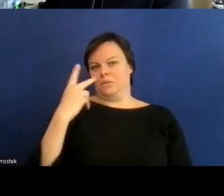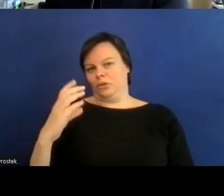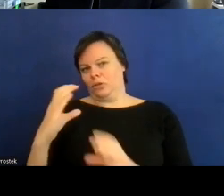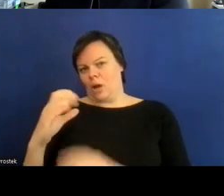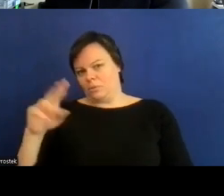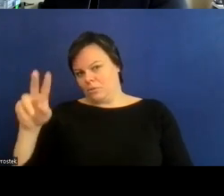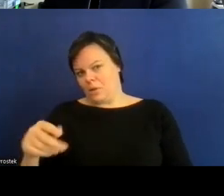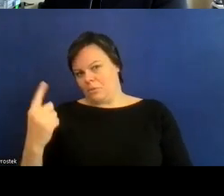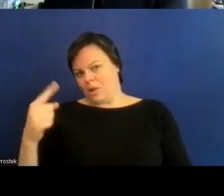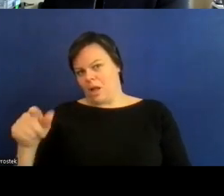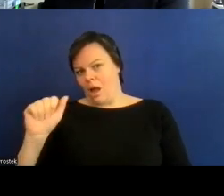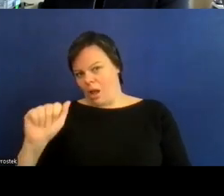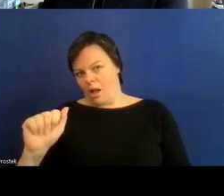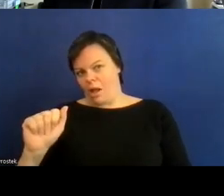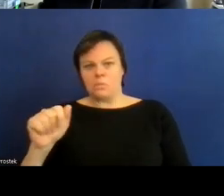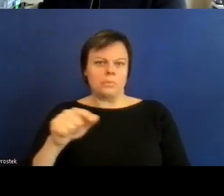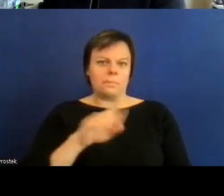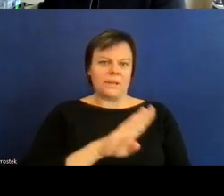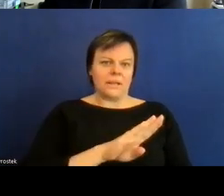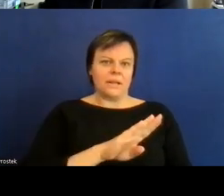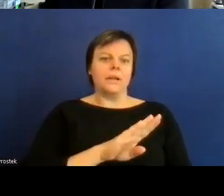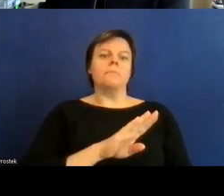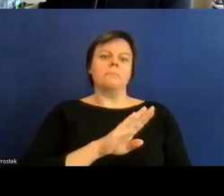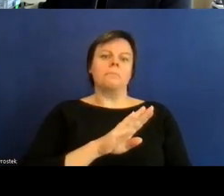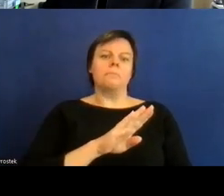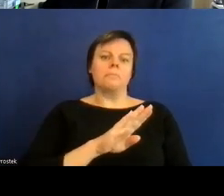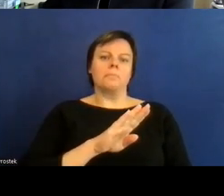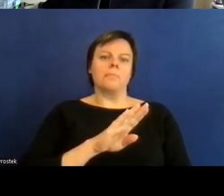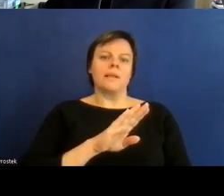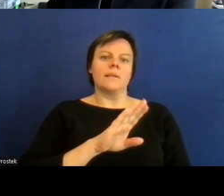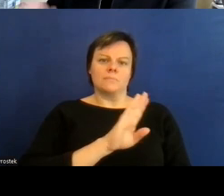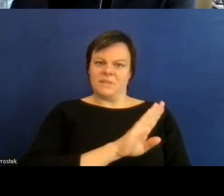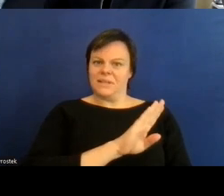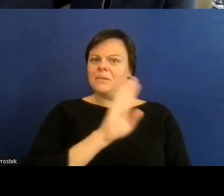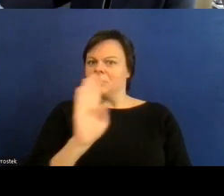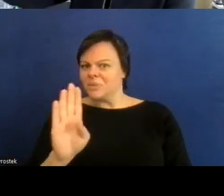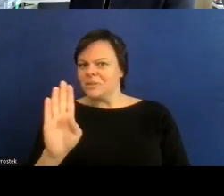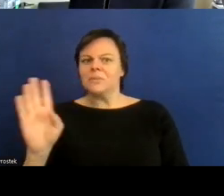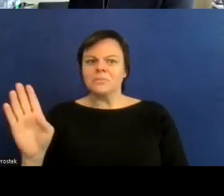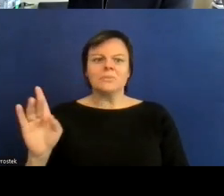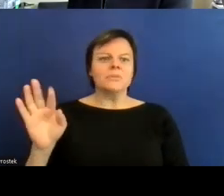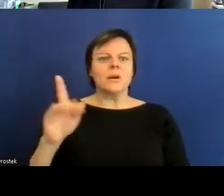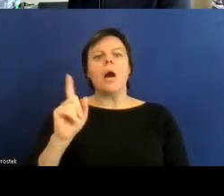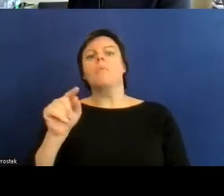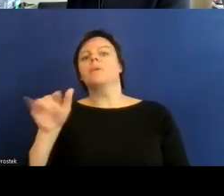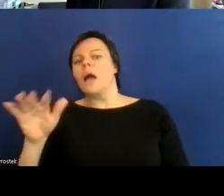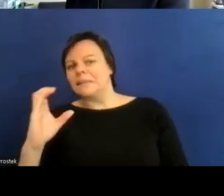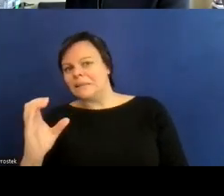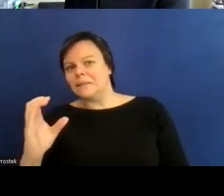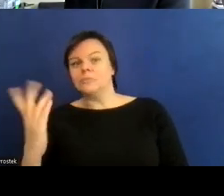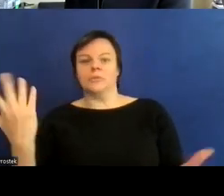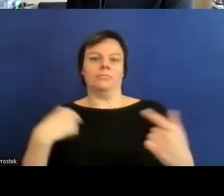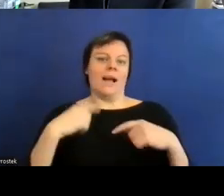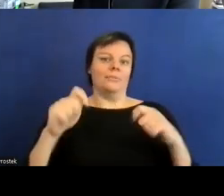b b b zwischendurch auch mal ein c aber ich kann es ja vielleicht gleich mal auf auflösen und ihnen